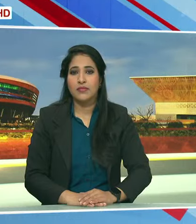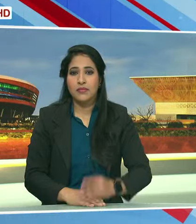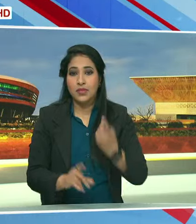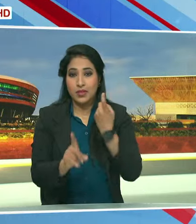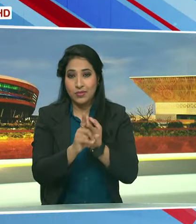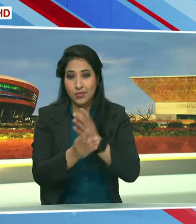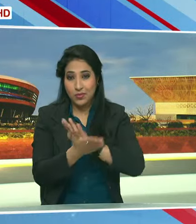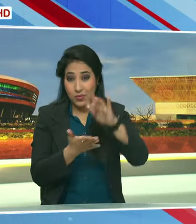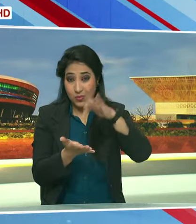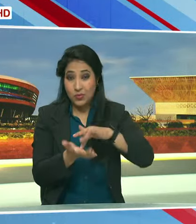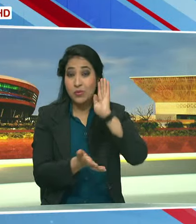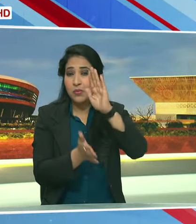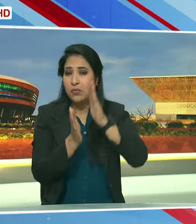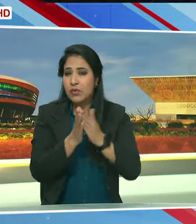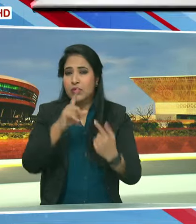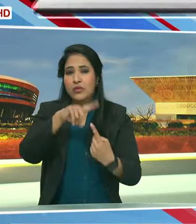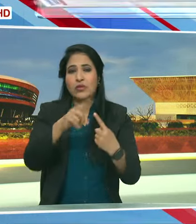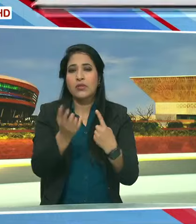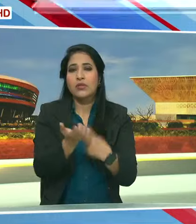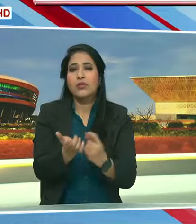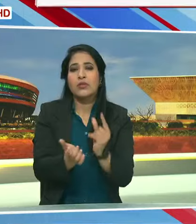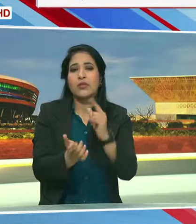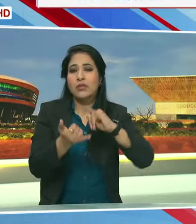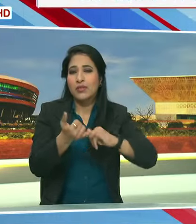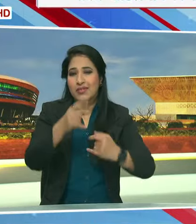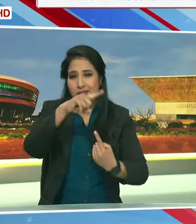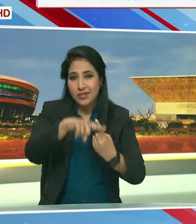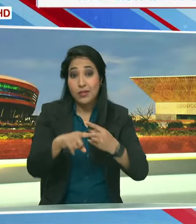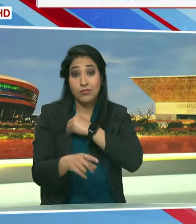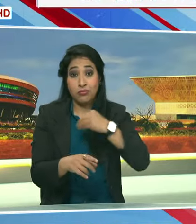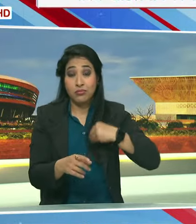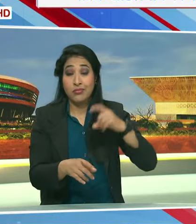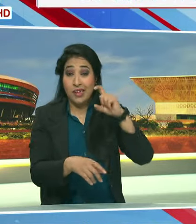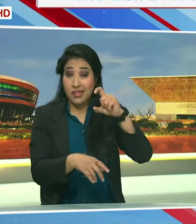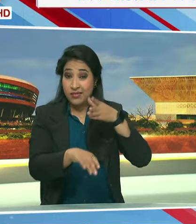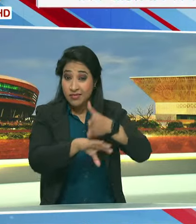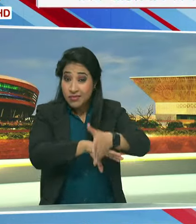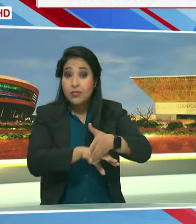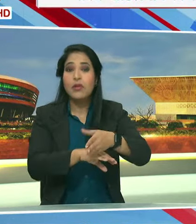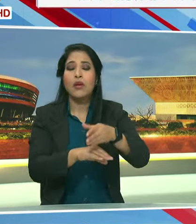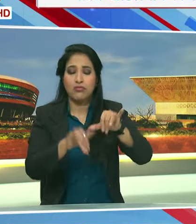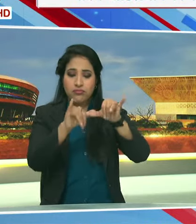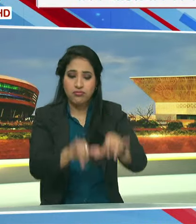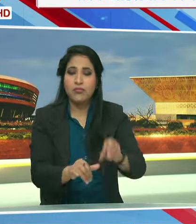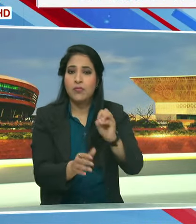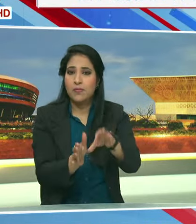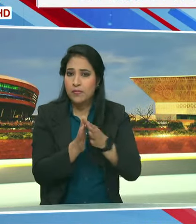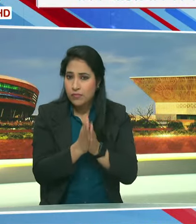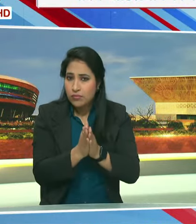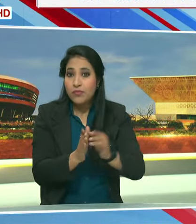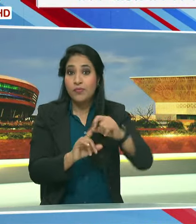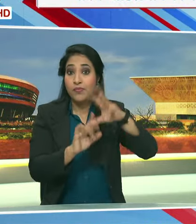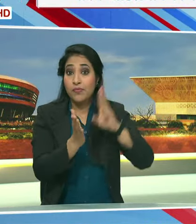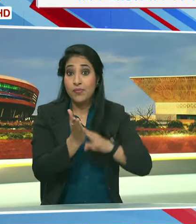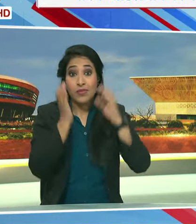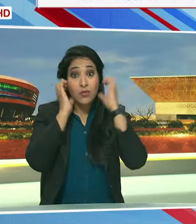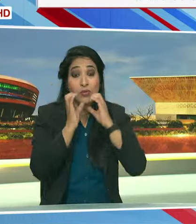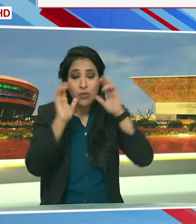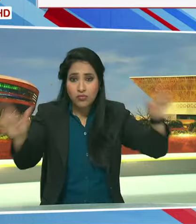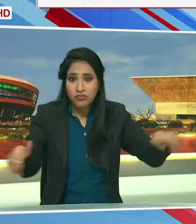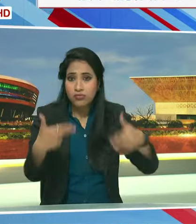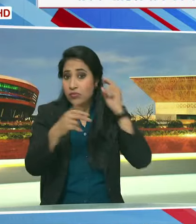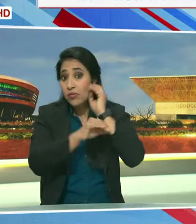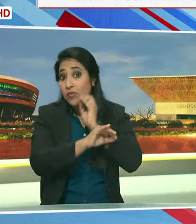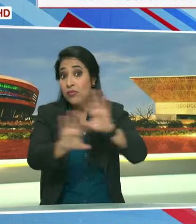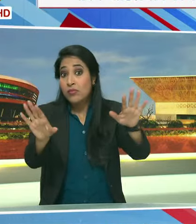खोडल धाम मंदे ट्रस्ट काइंसर अस्पिताल के भूमी पूजन के अफसर पर प्रधान मंत्री नरेंद्र मोडी ने विडियो संदेश के